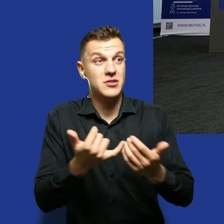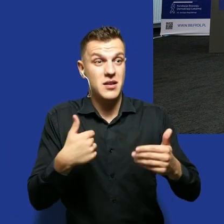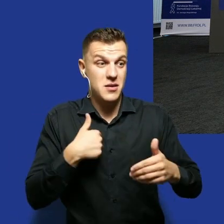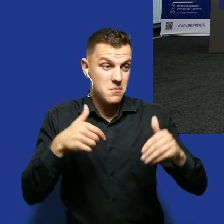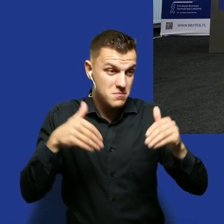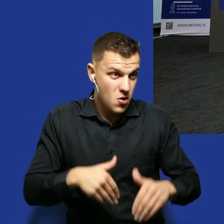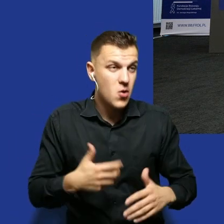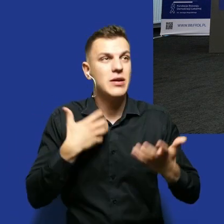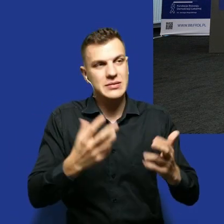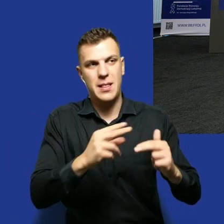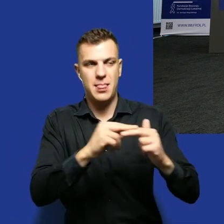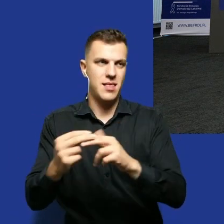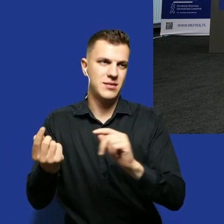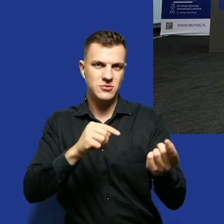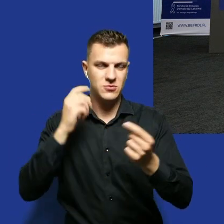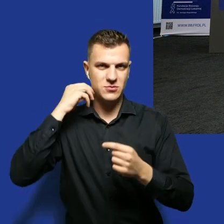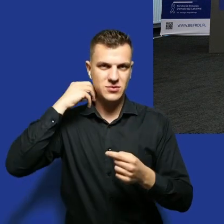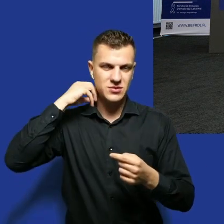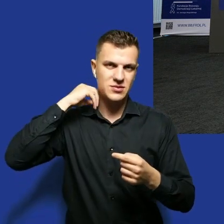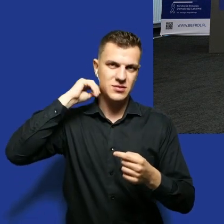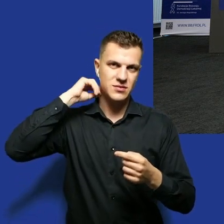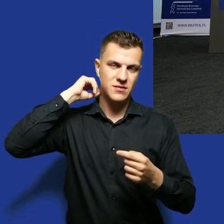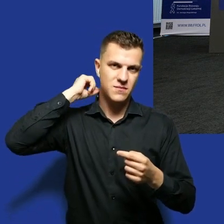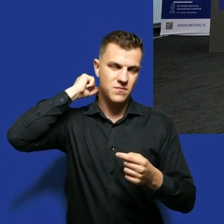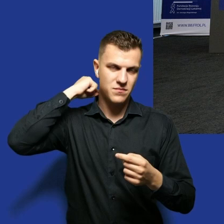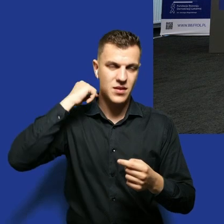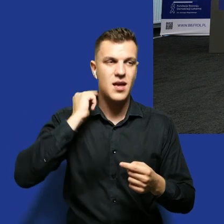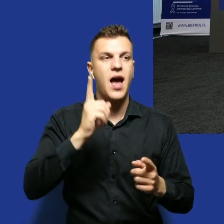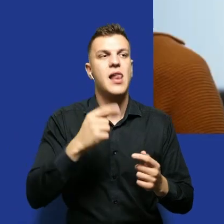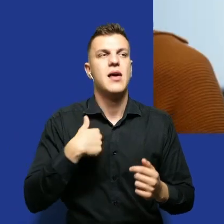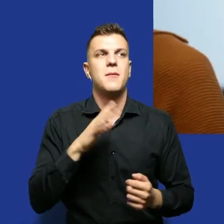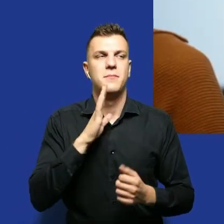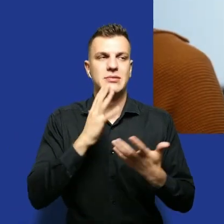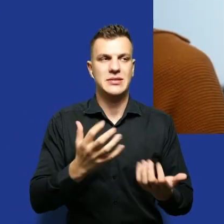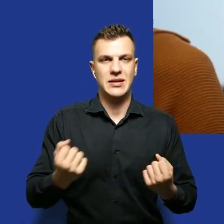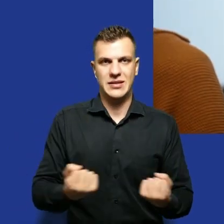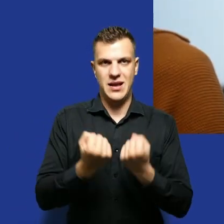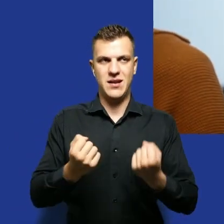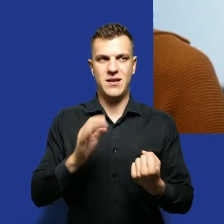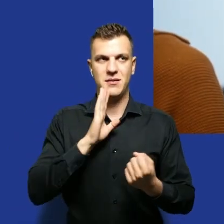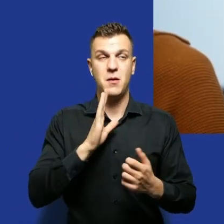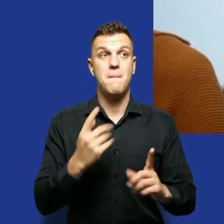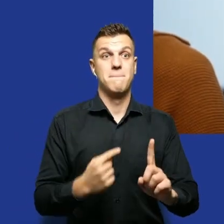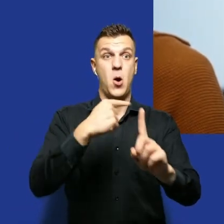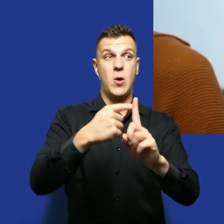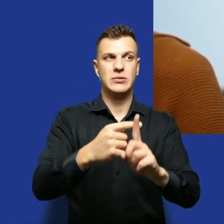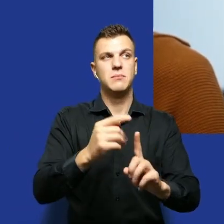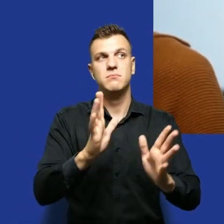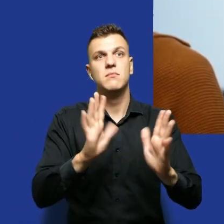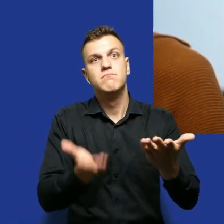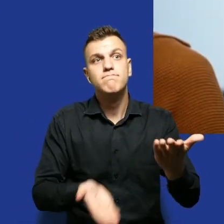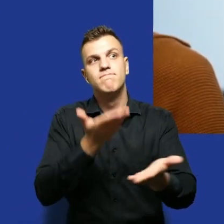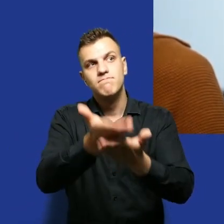jakby kontynuować tą dyskusję, ale staram się, starając się, może nie tyle pozytywnego, co konstruktywnego.